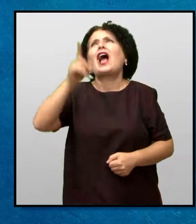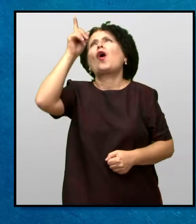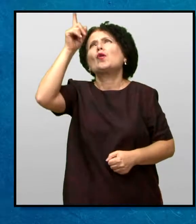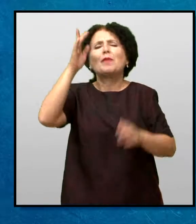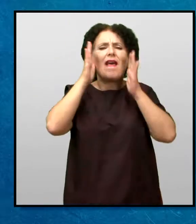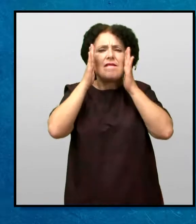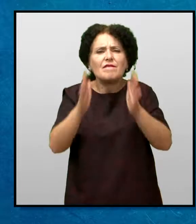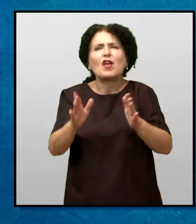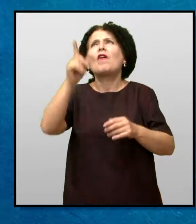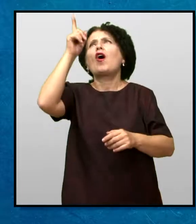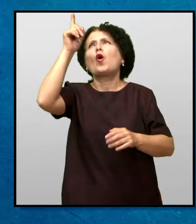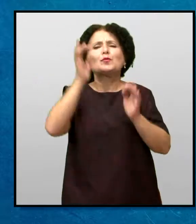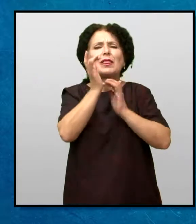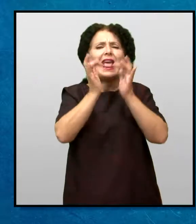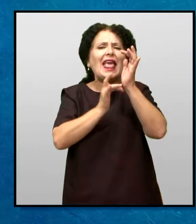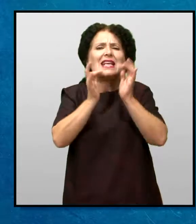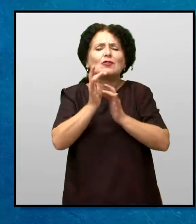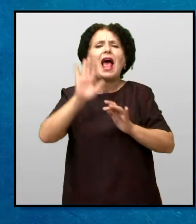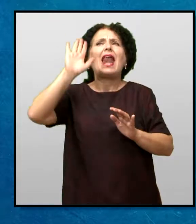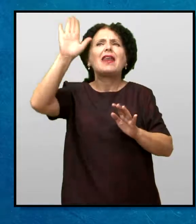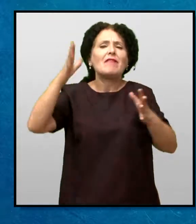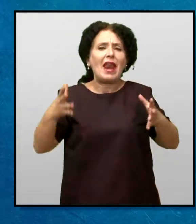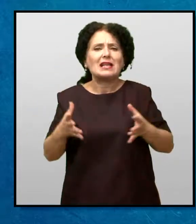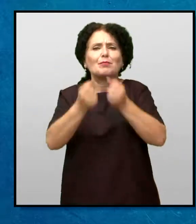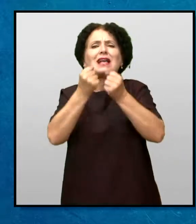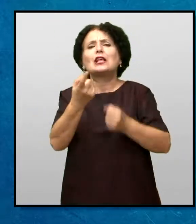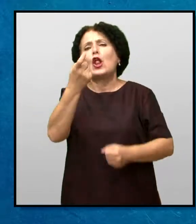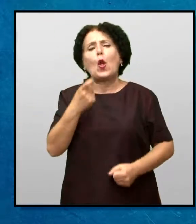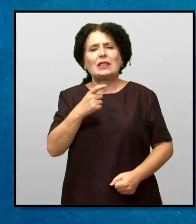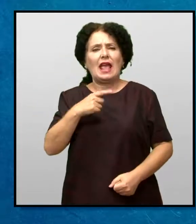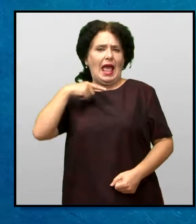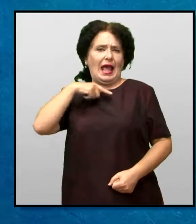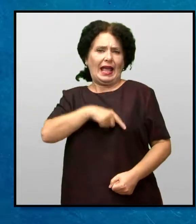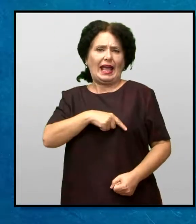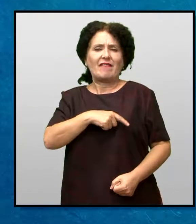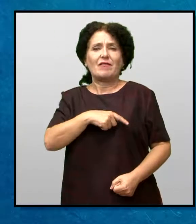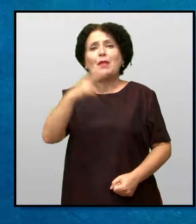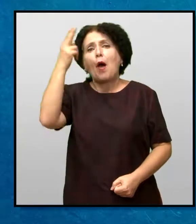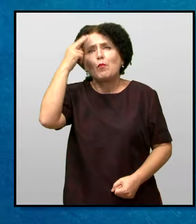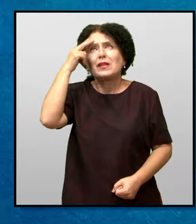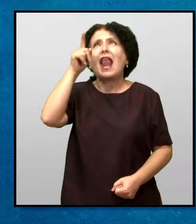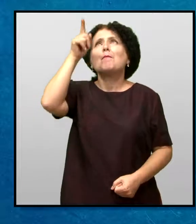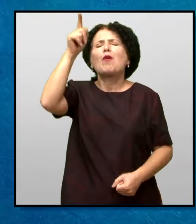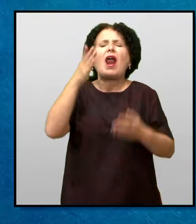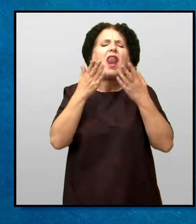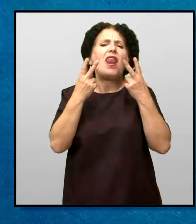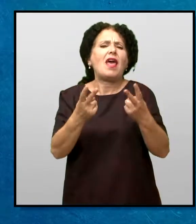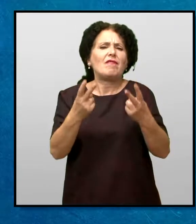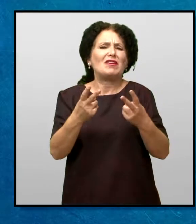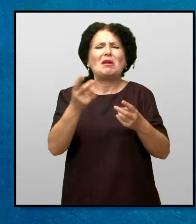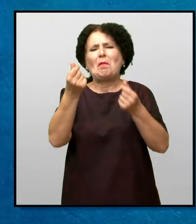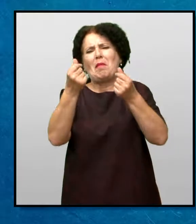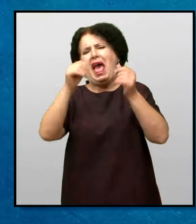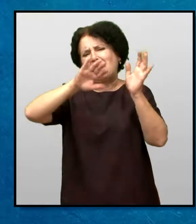веруваа во Господ Исус Христос Како во нивен спасител од гревот Познавањето на Бог им беше поважно и од